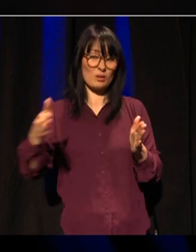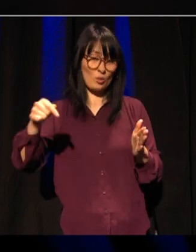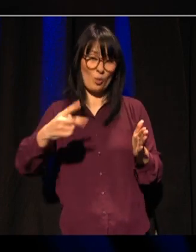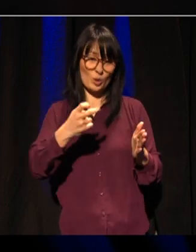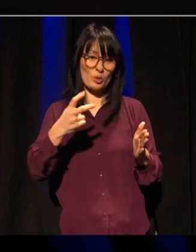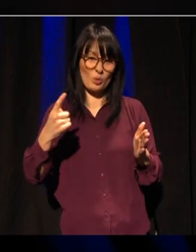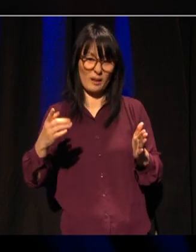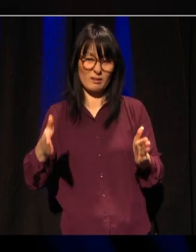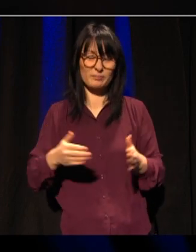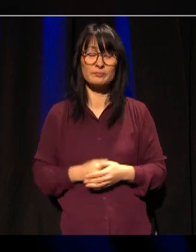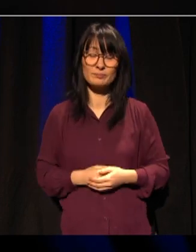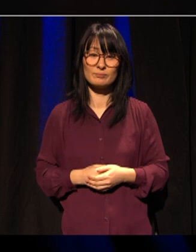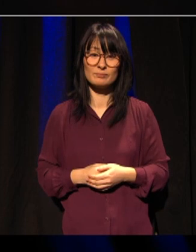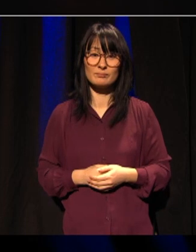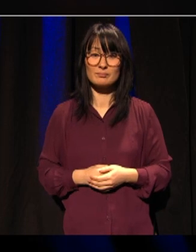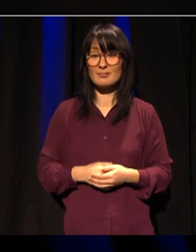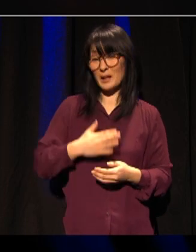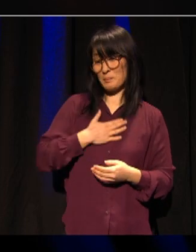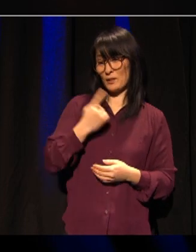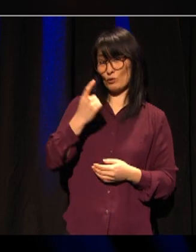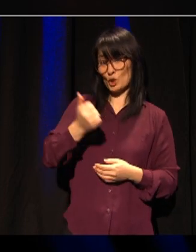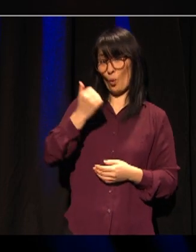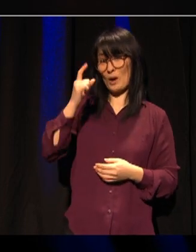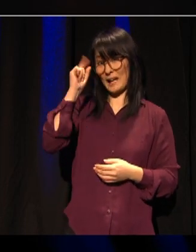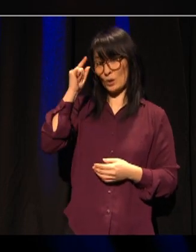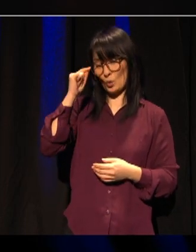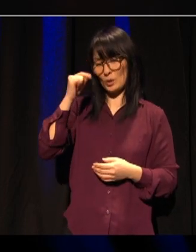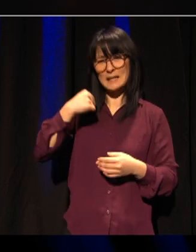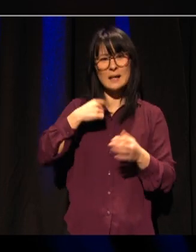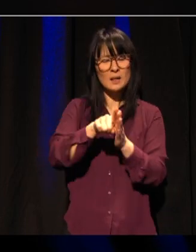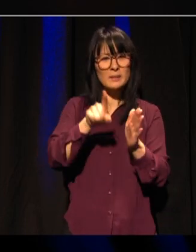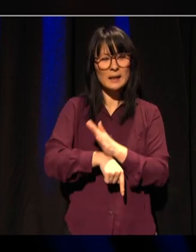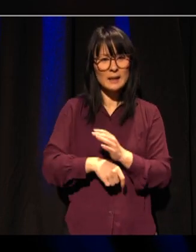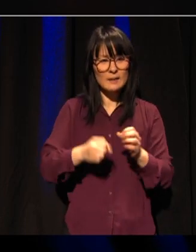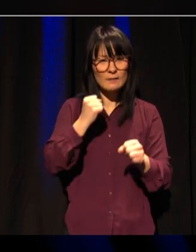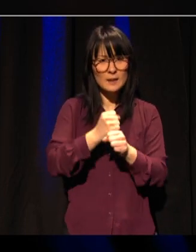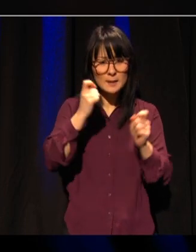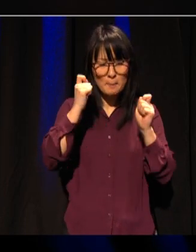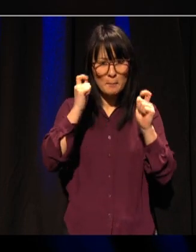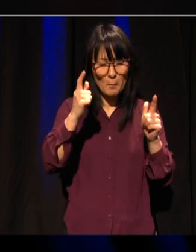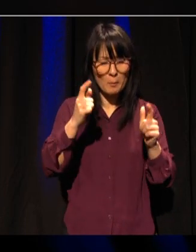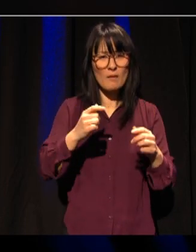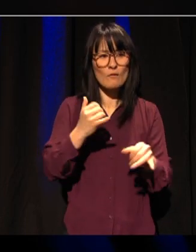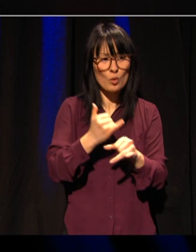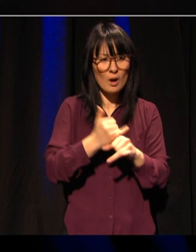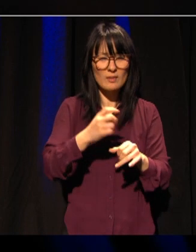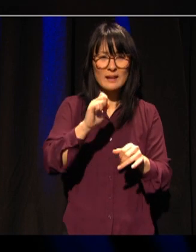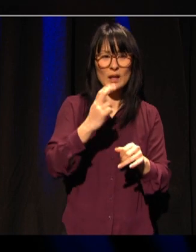Mitt første år som rektor ble også året jeg for alvor lærte hva som bor i MTNU.